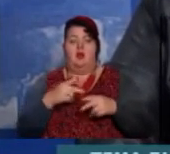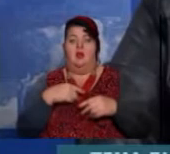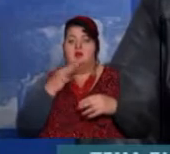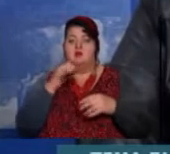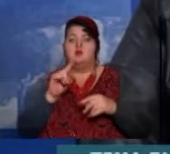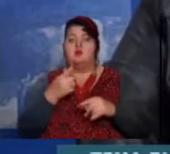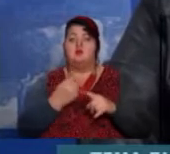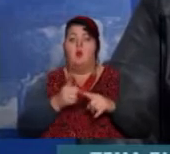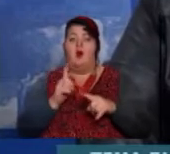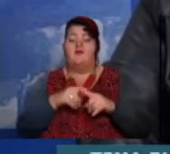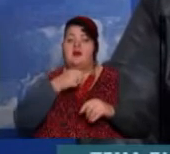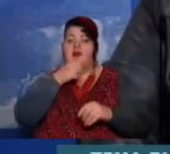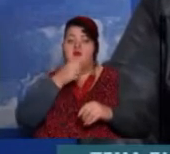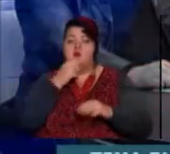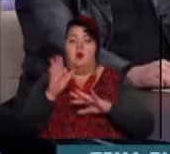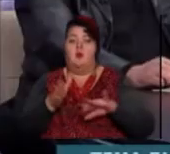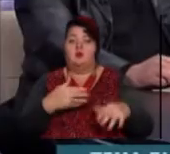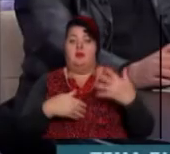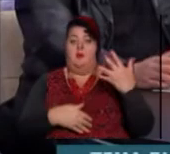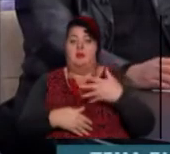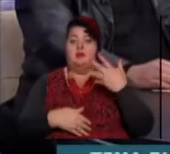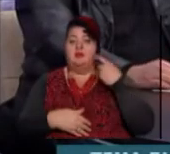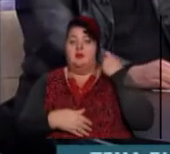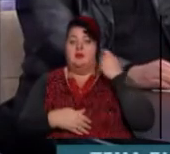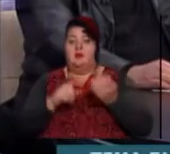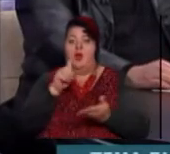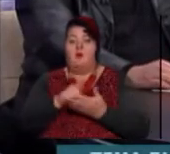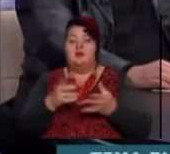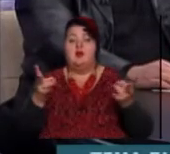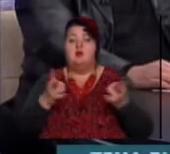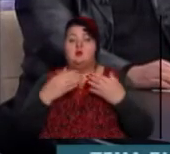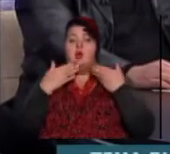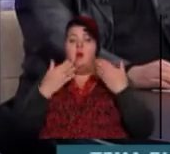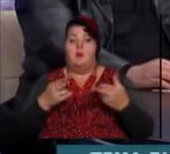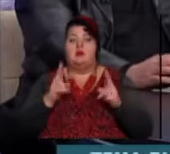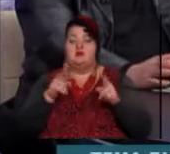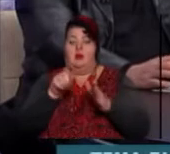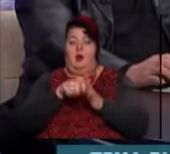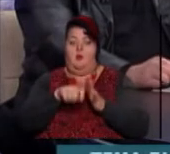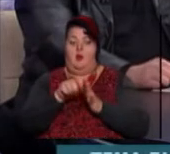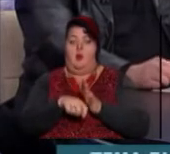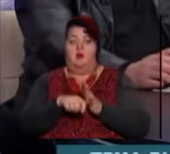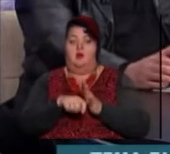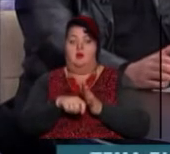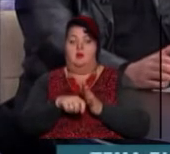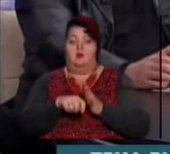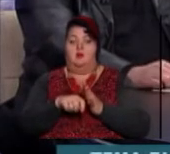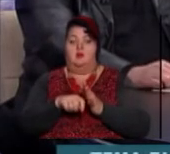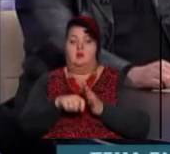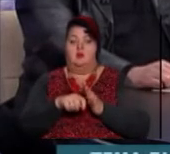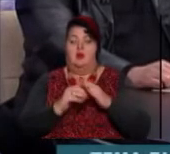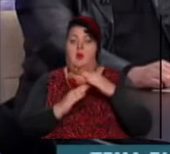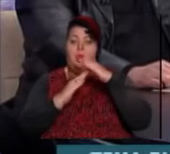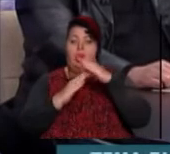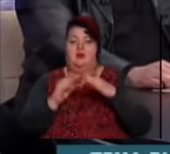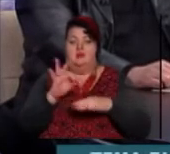в цьому році, після 50 року, обязательно потрібно кожного року обращатися до мамологу. Пік заболівання – це 55